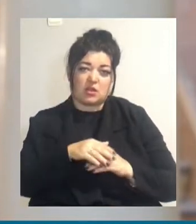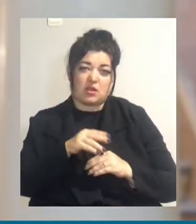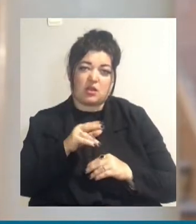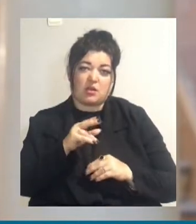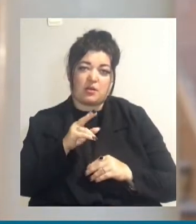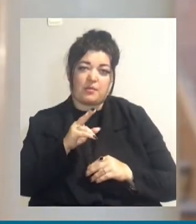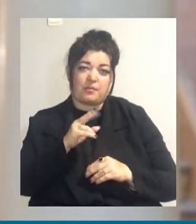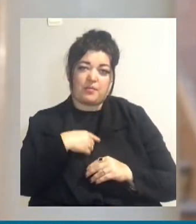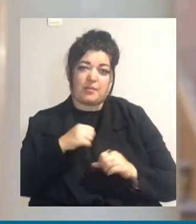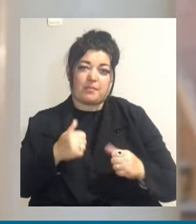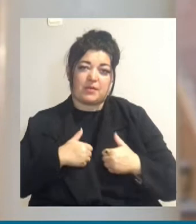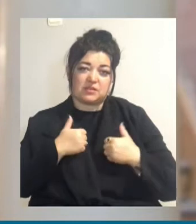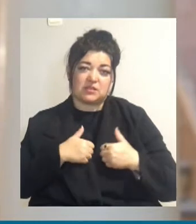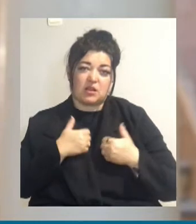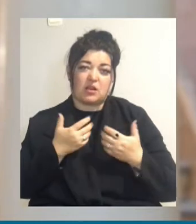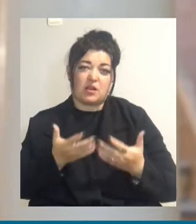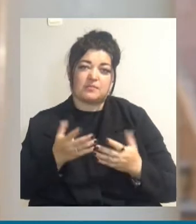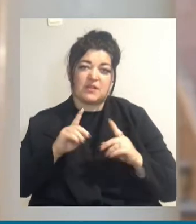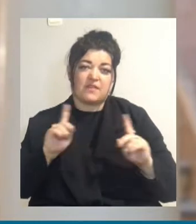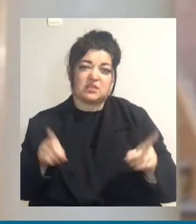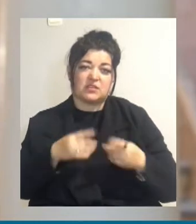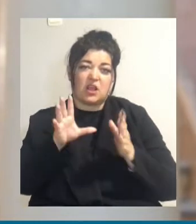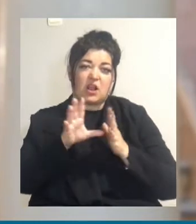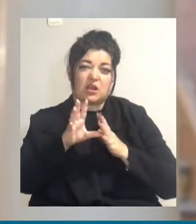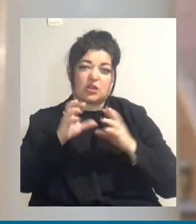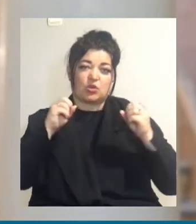постараємося встановити електроенергію.